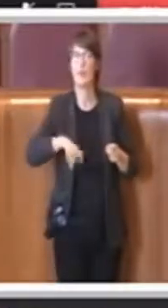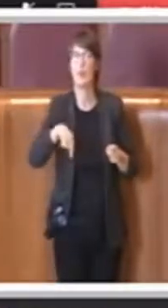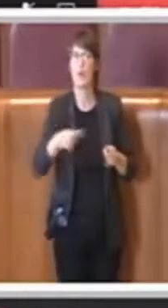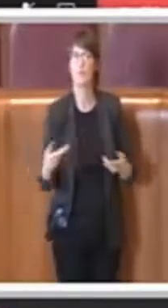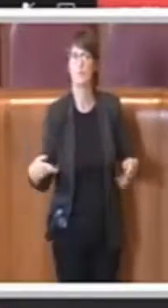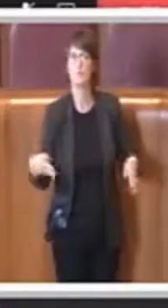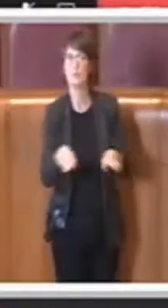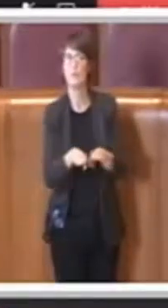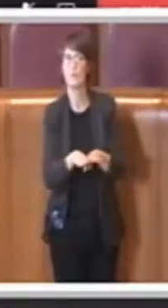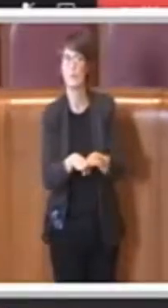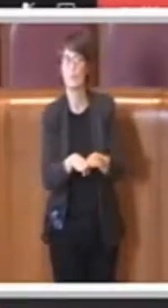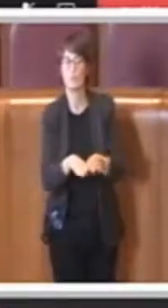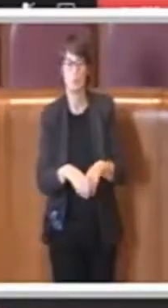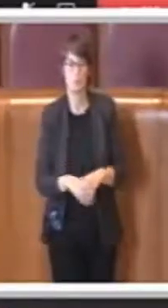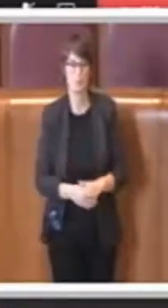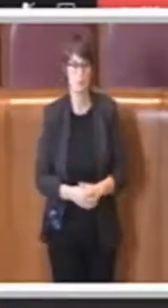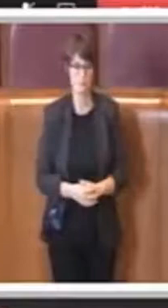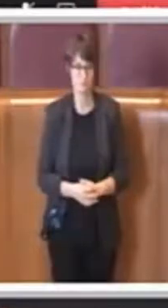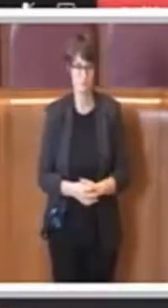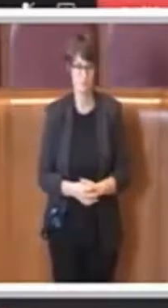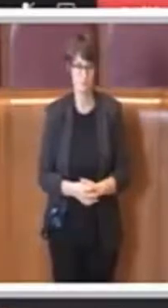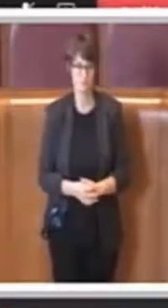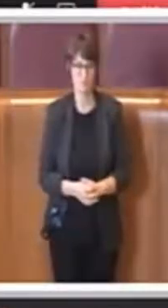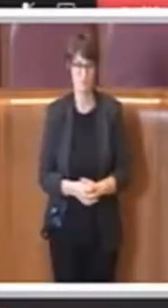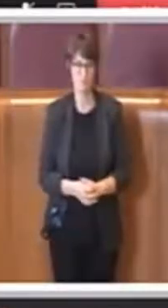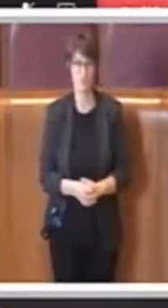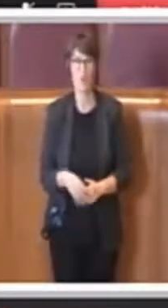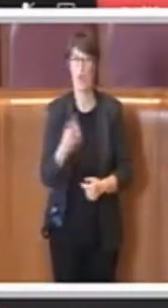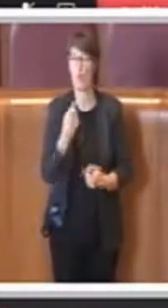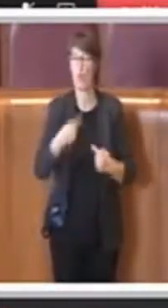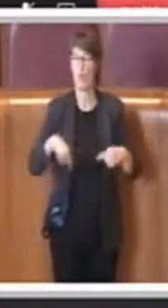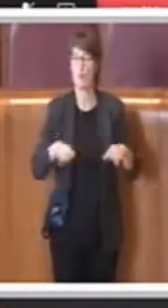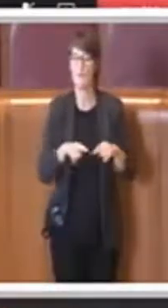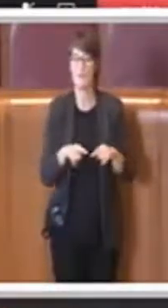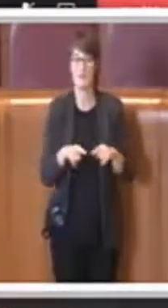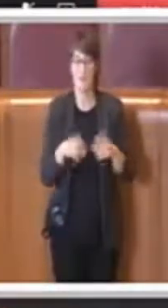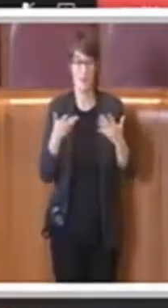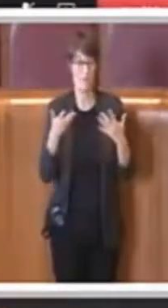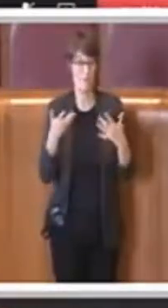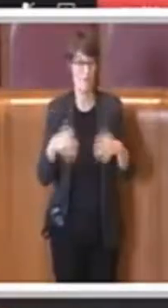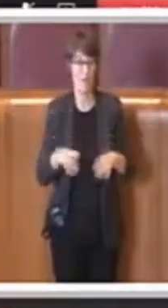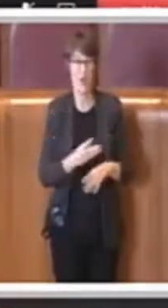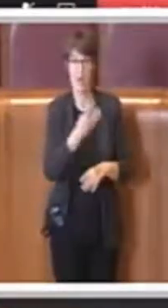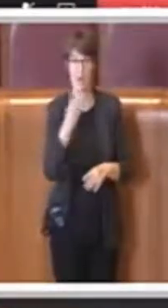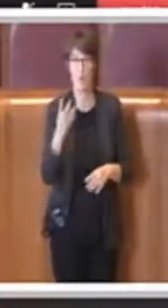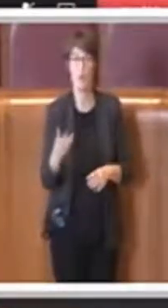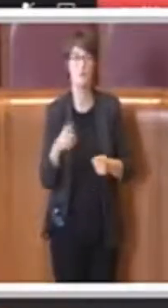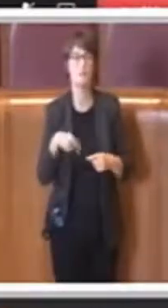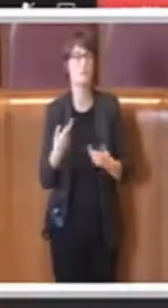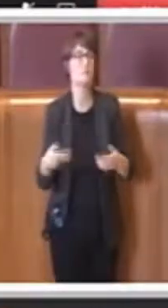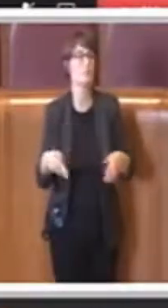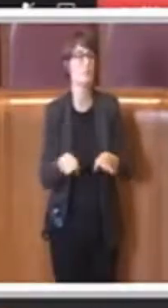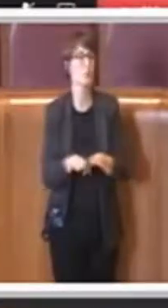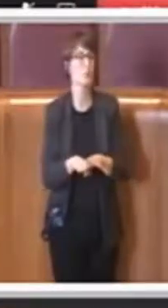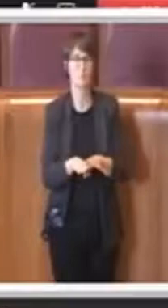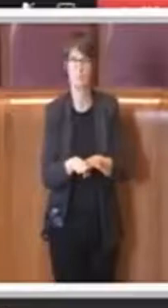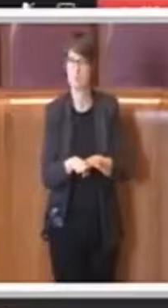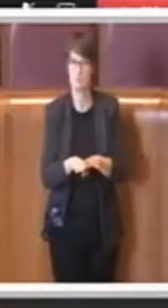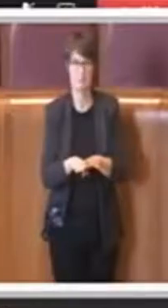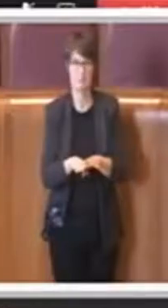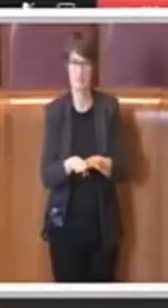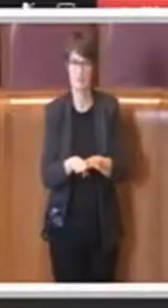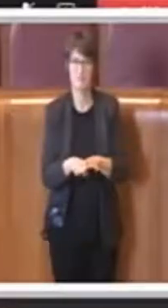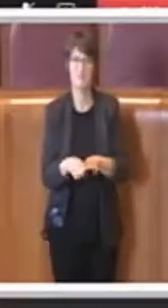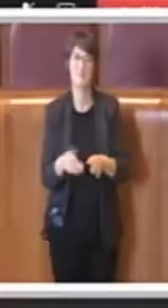l'interno di una consigliatura, anzi questo è un tema che ci hanno insegnato le altre città e le altre